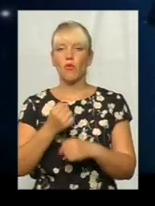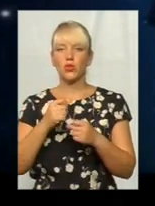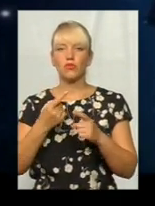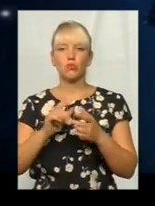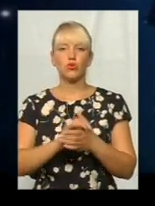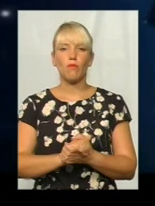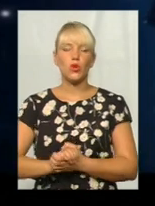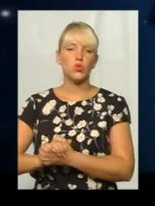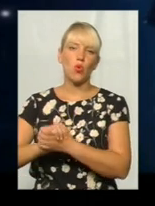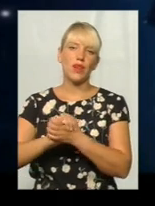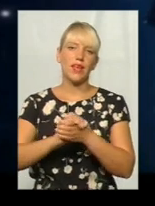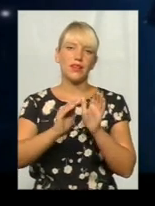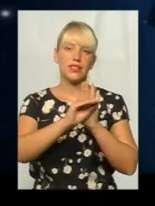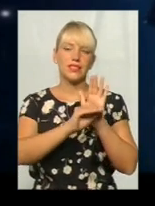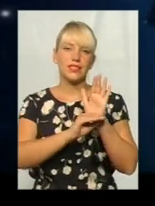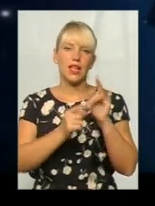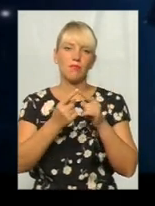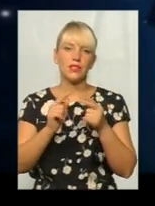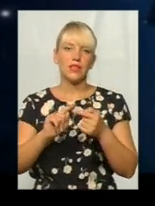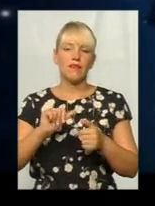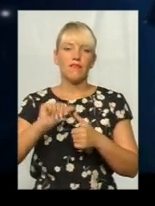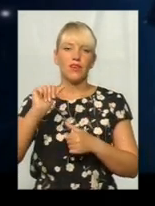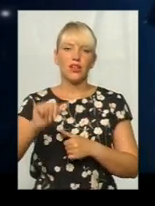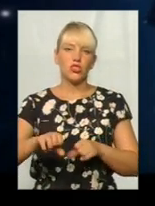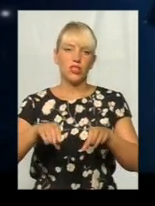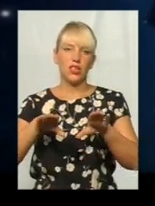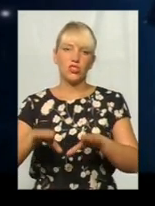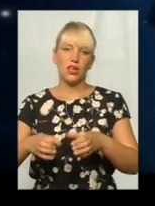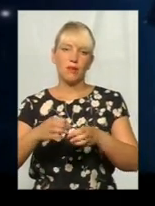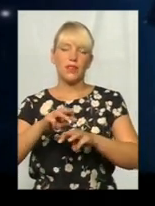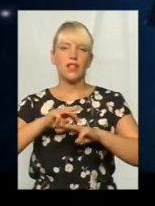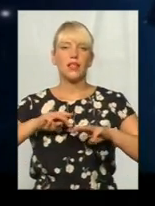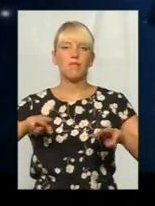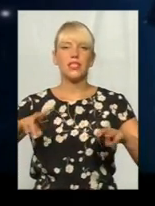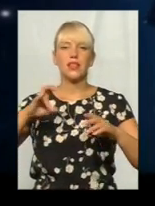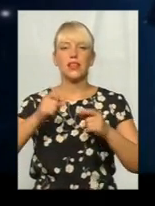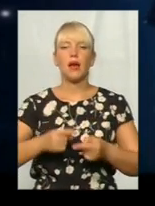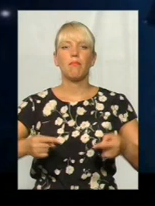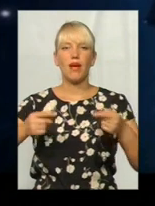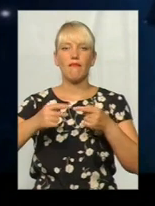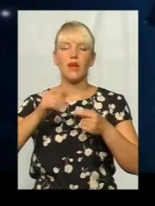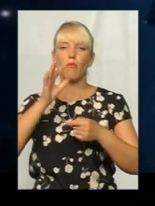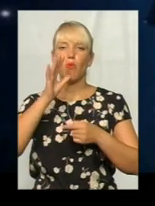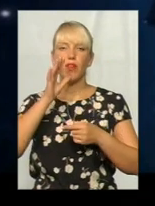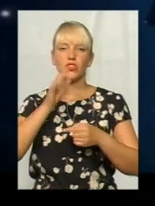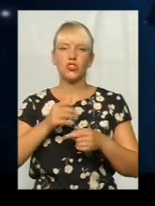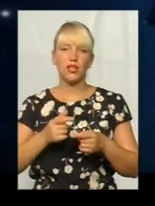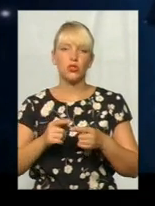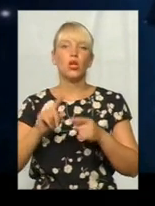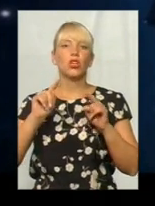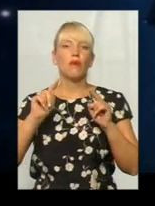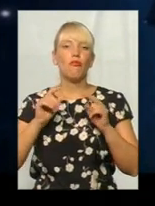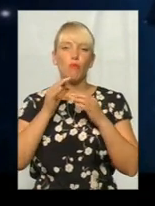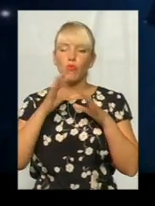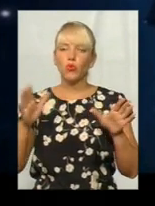системі це виключно рішення Кабінету міністрів на певний момент часу. В будь-якому випадку